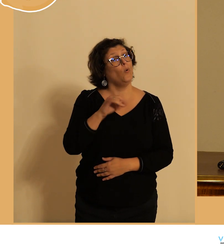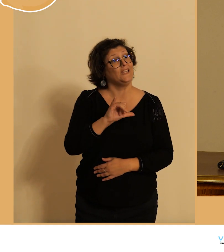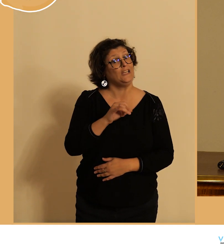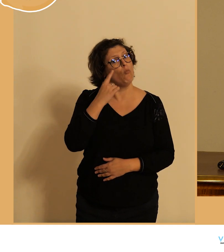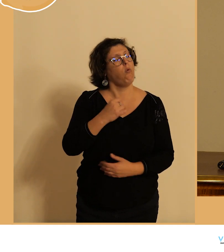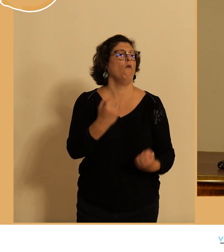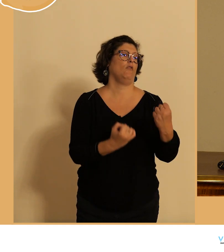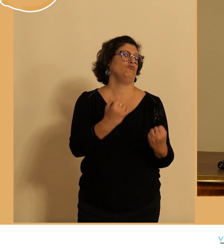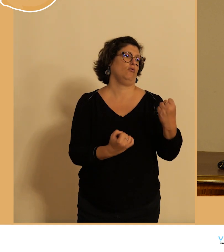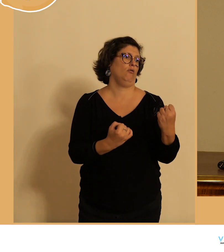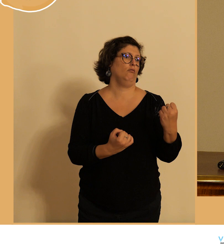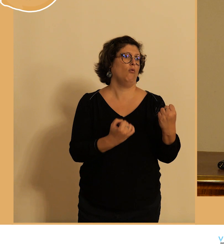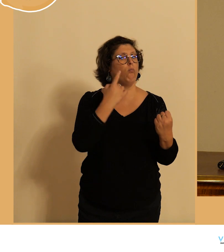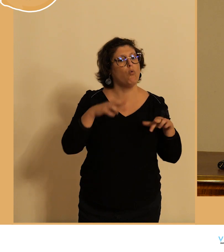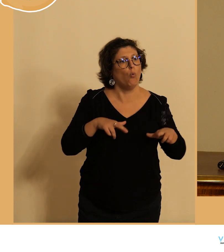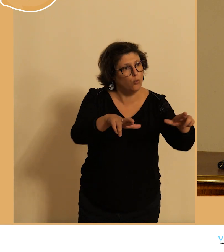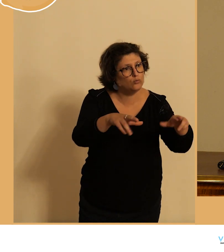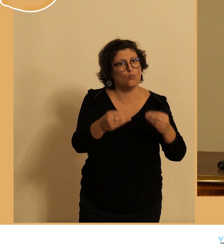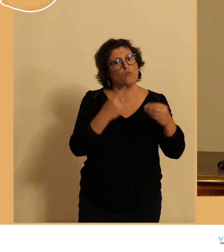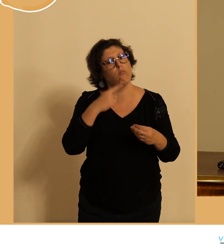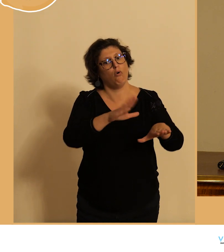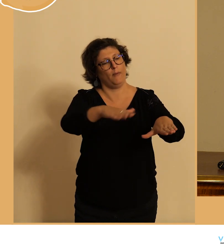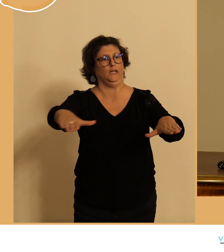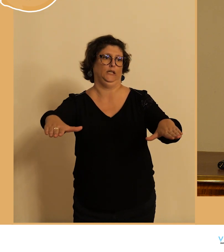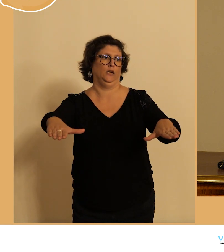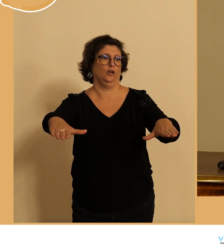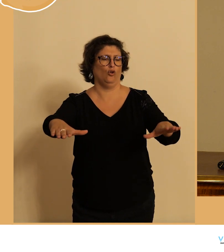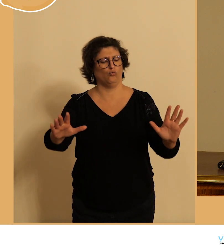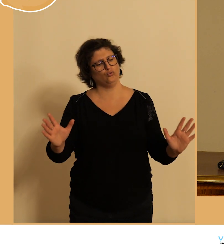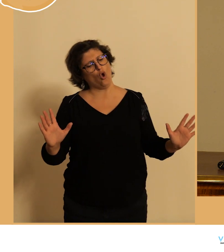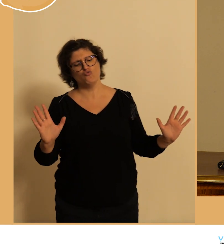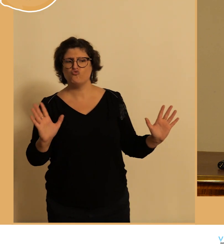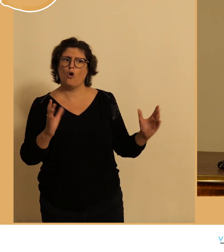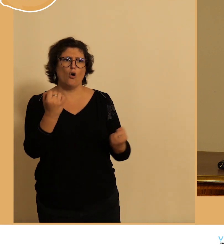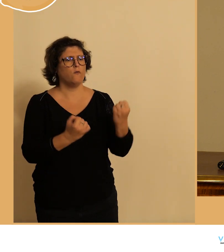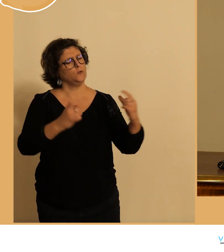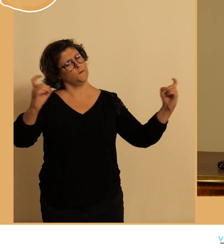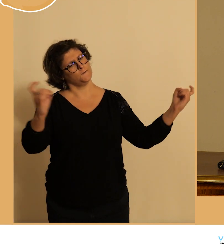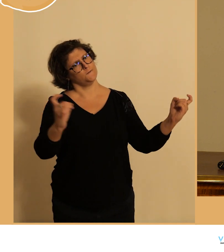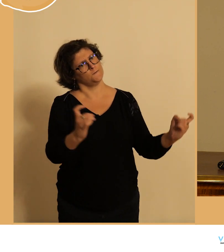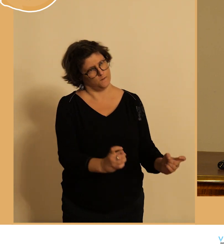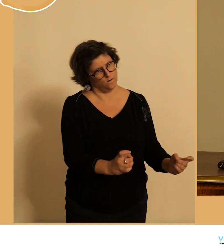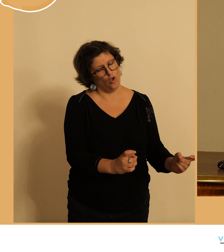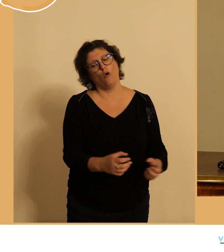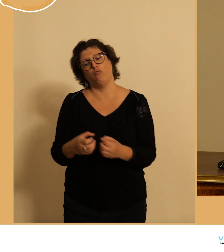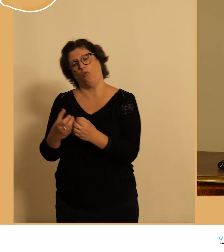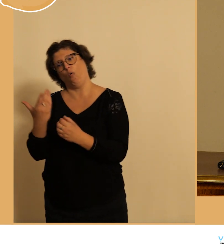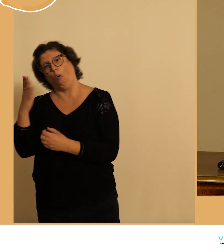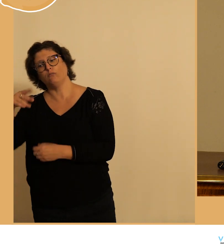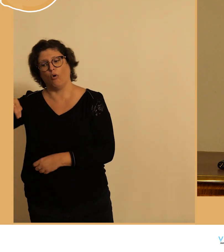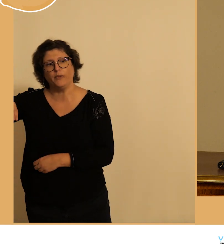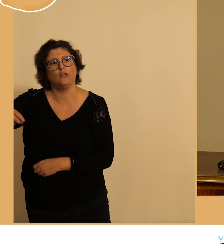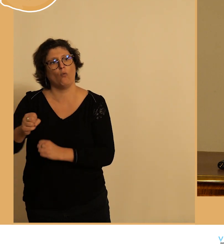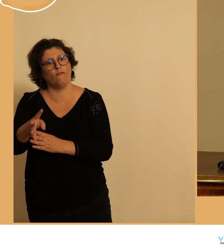roule ou qu'elle soit stationnée voilà donc je veux dire il faut effectivement contraindre un peu les voitures pour laisser un peu de place aux autres modes qui